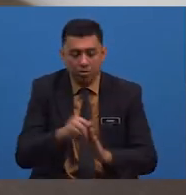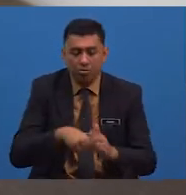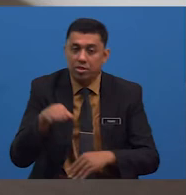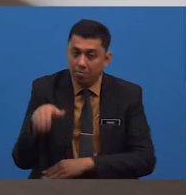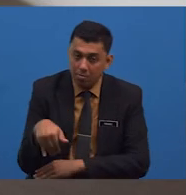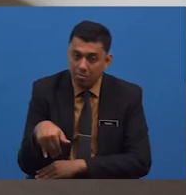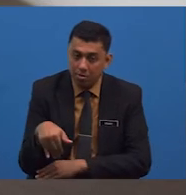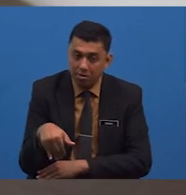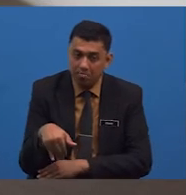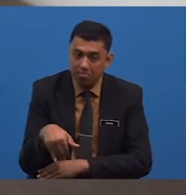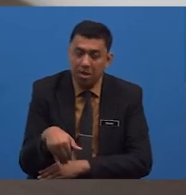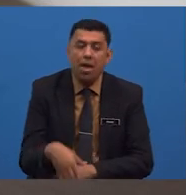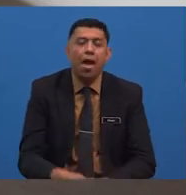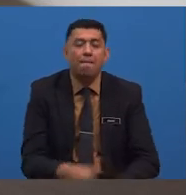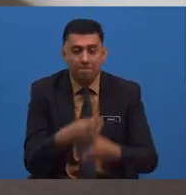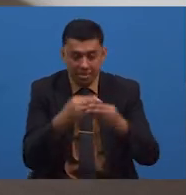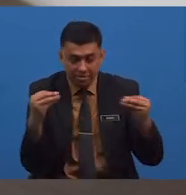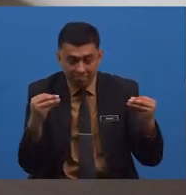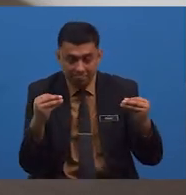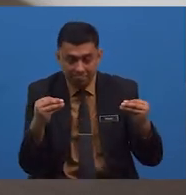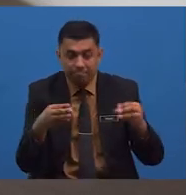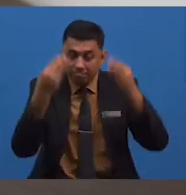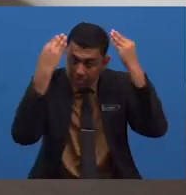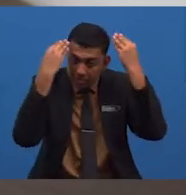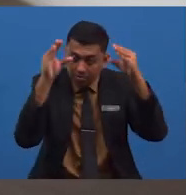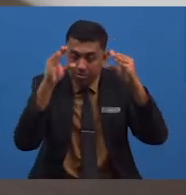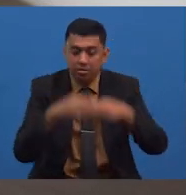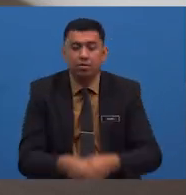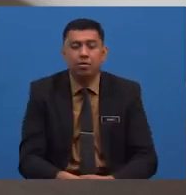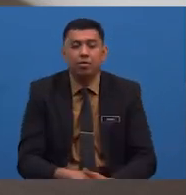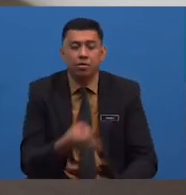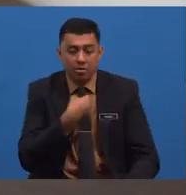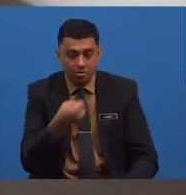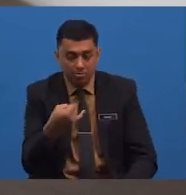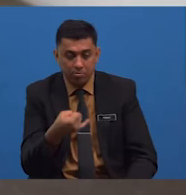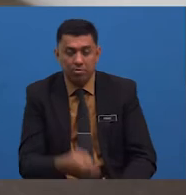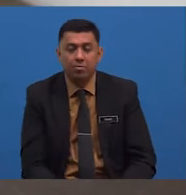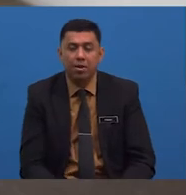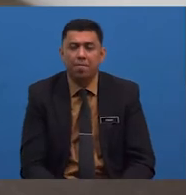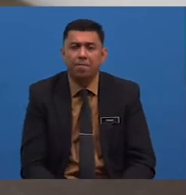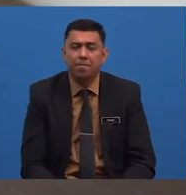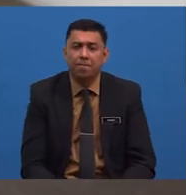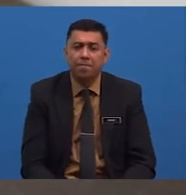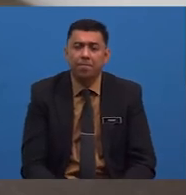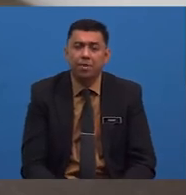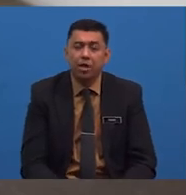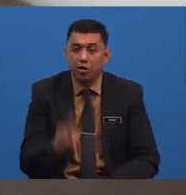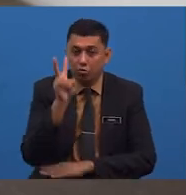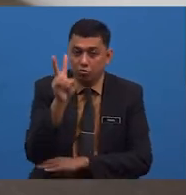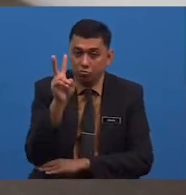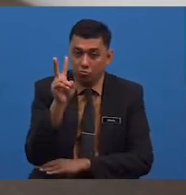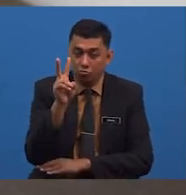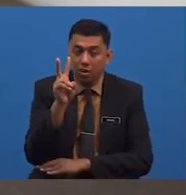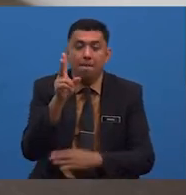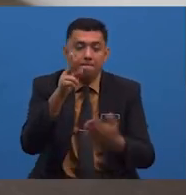Sebelum cikgu mengundurkan diri, cikgu ingin mengungkapkan dua